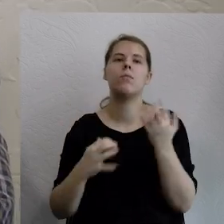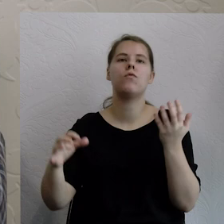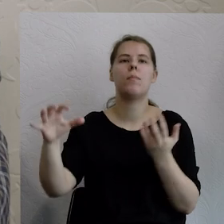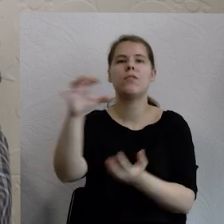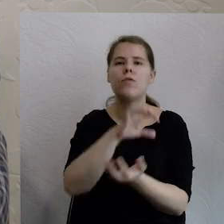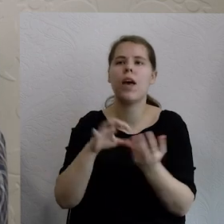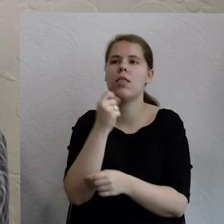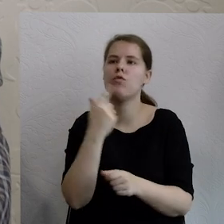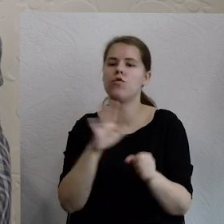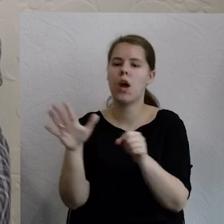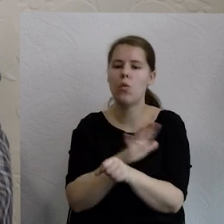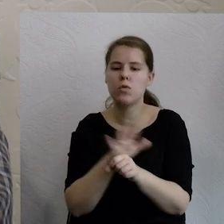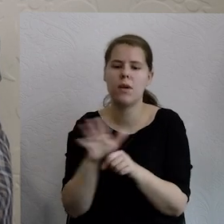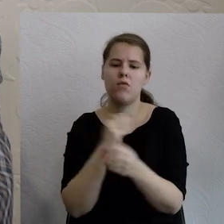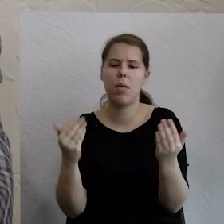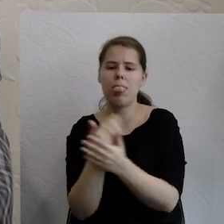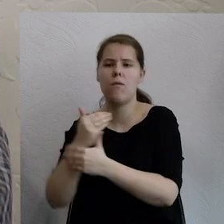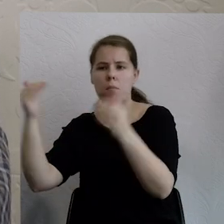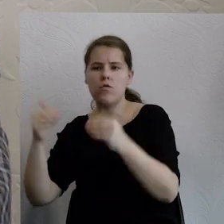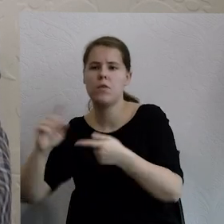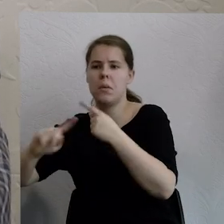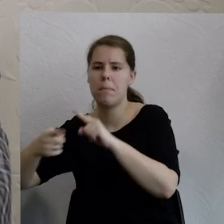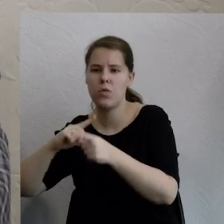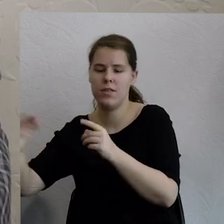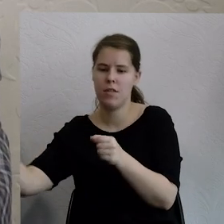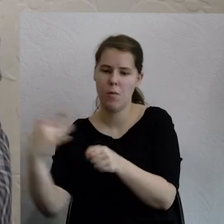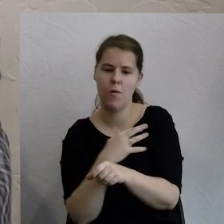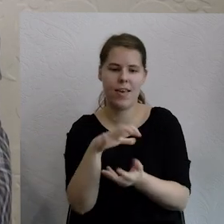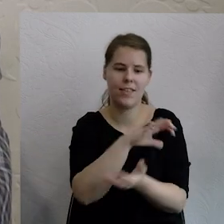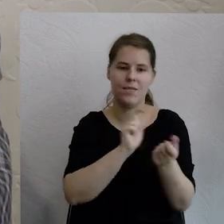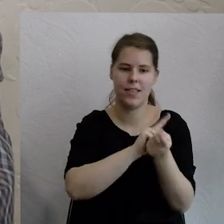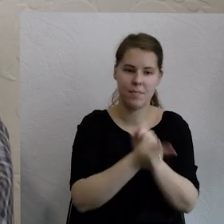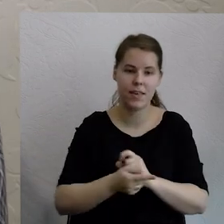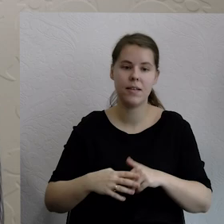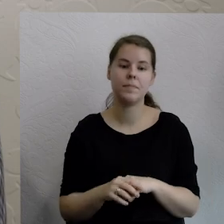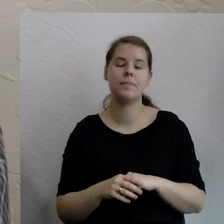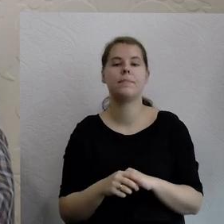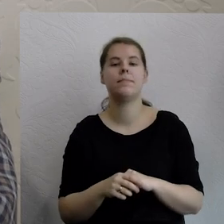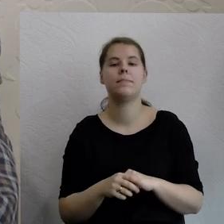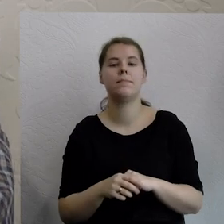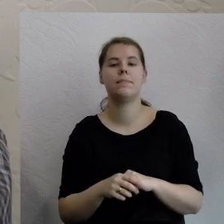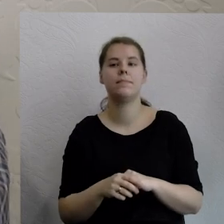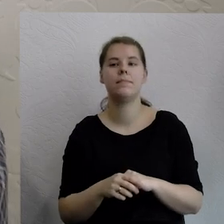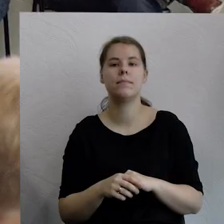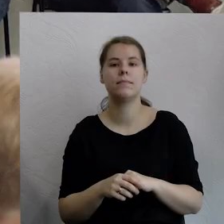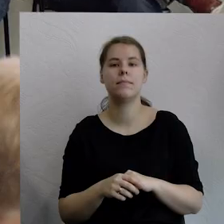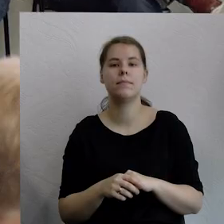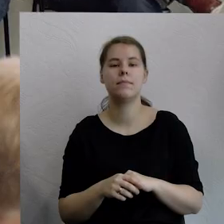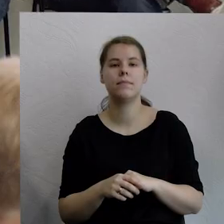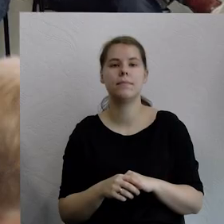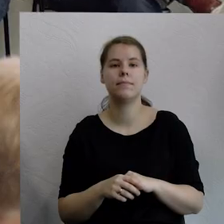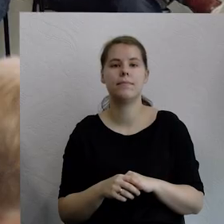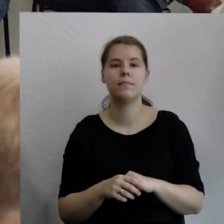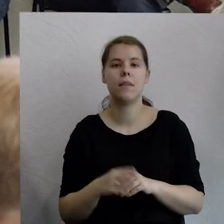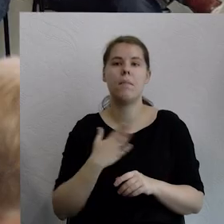możliwości, żeby to się stało i czy jak najbliżej do tej wizji